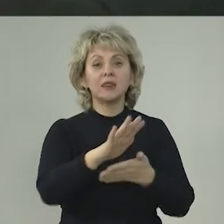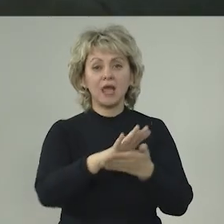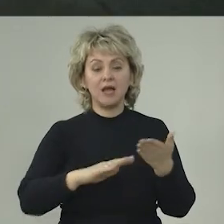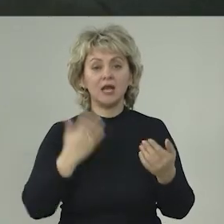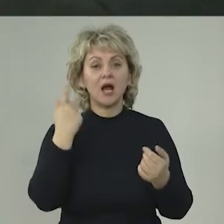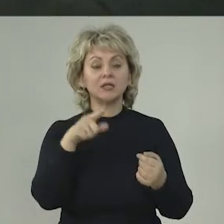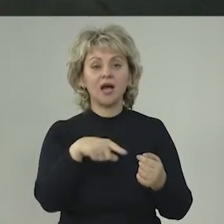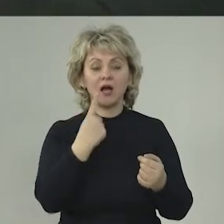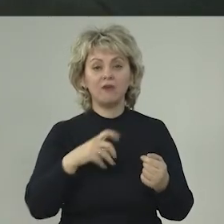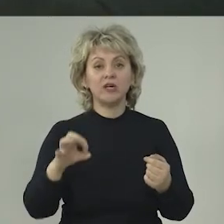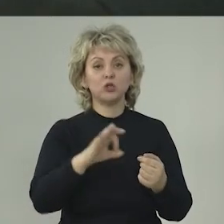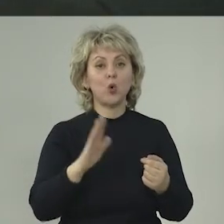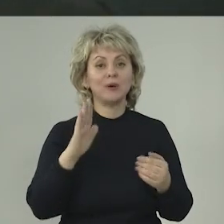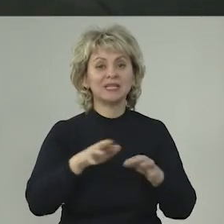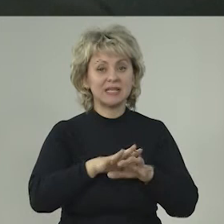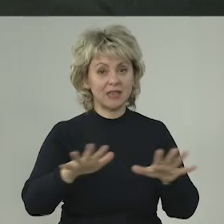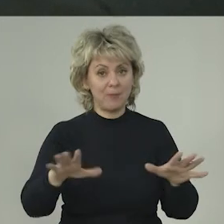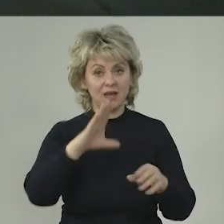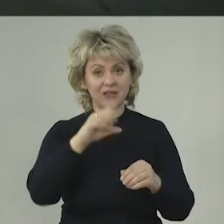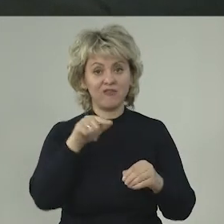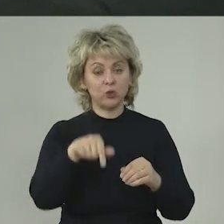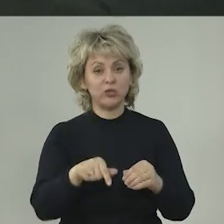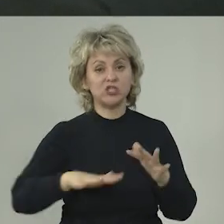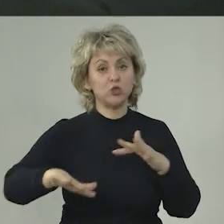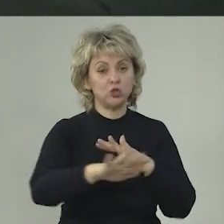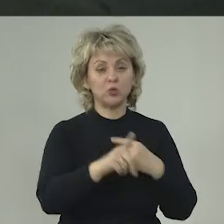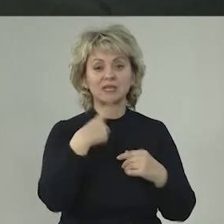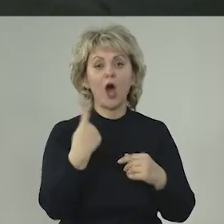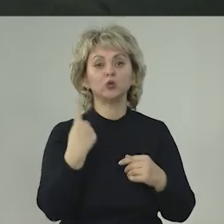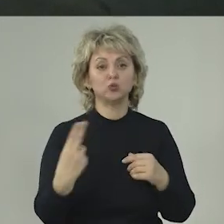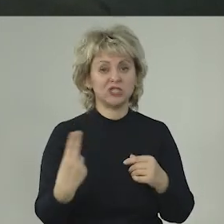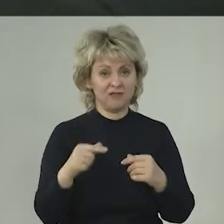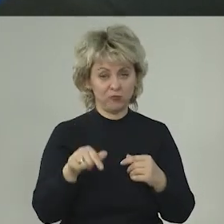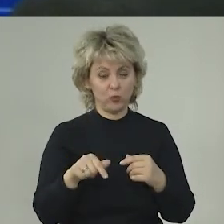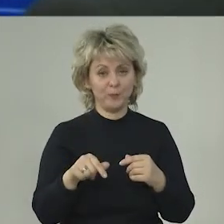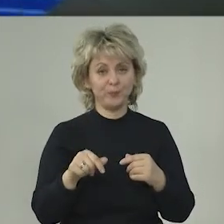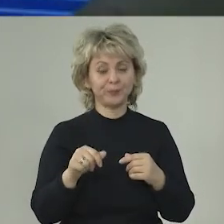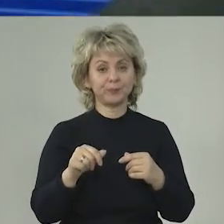Далее, когда говорят о потенциально затопляемых территориях, просто скажу одну цифру.